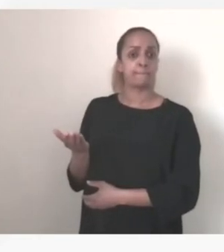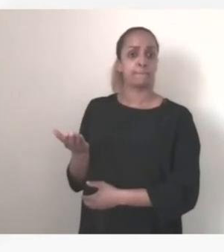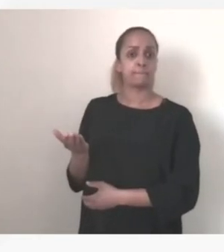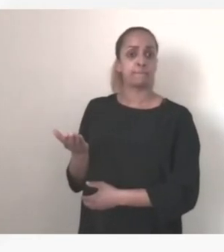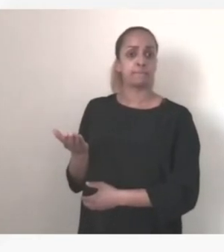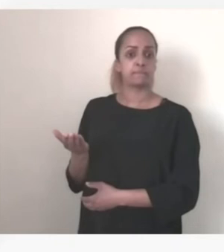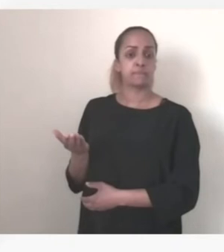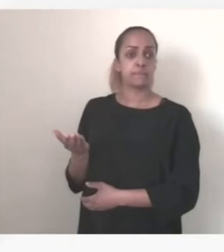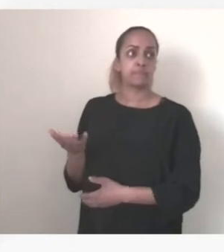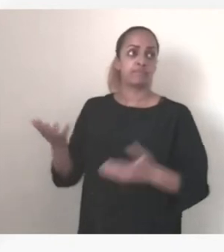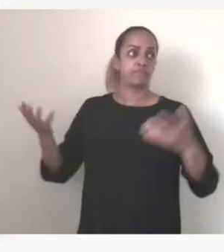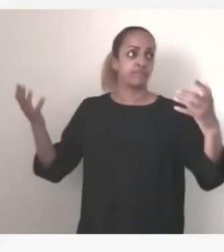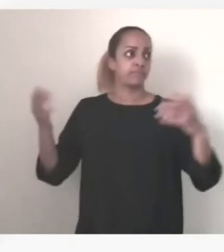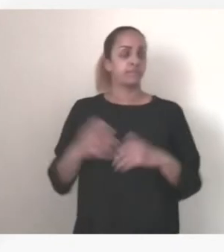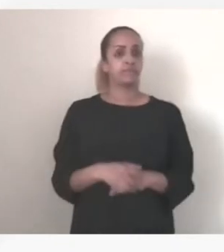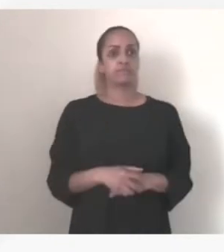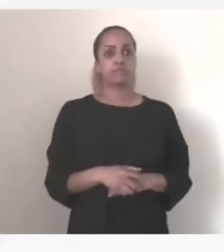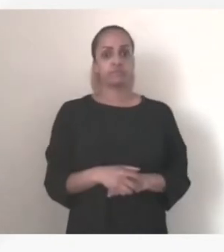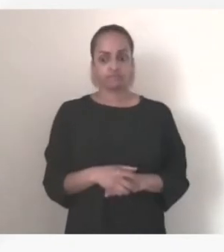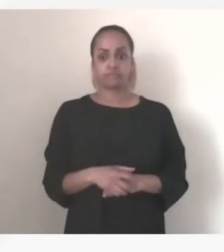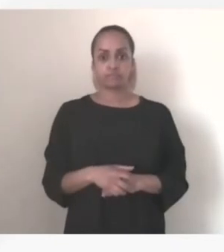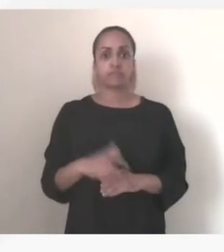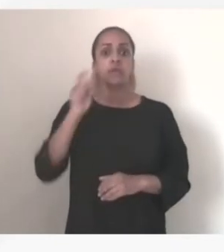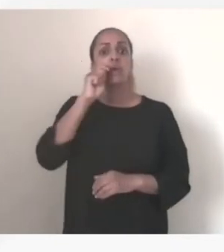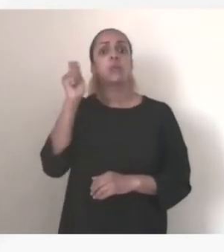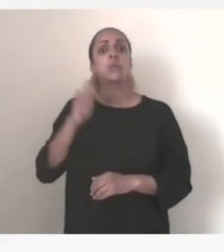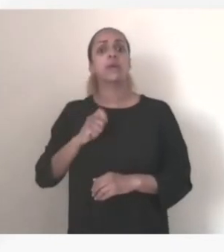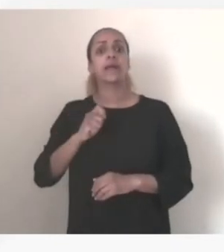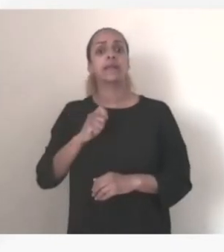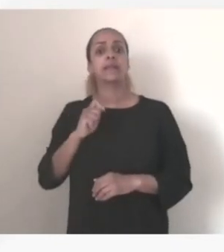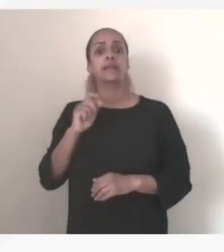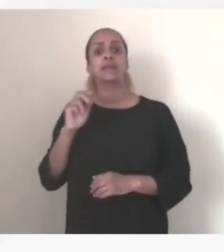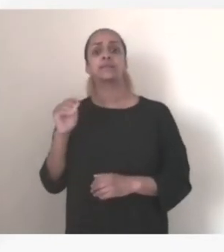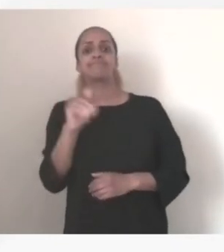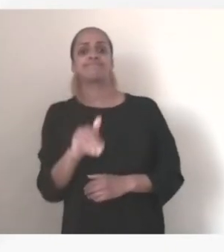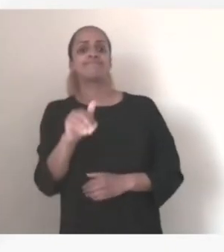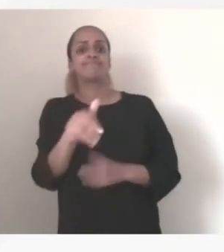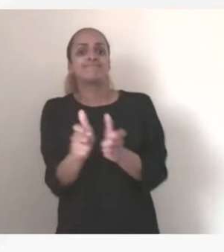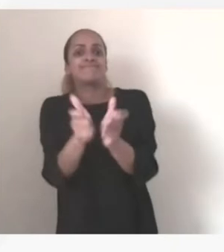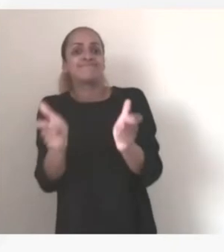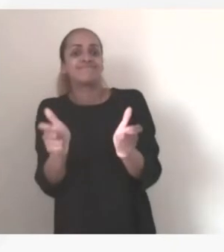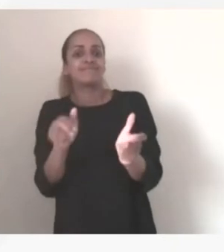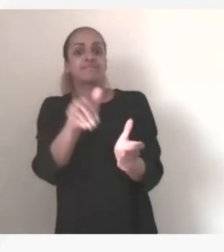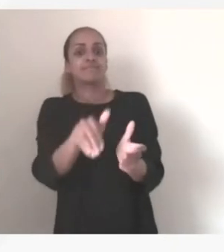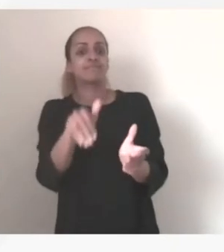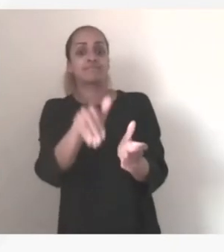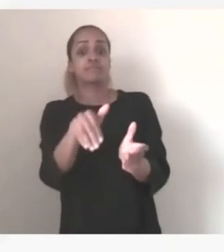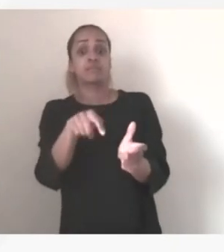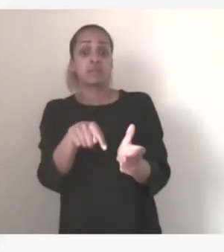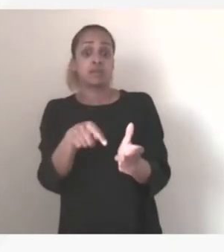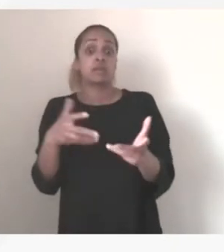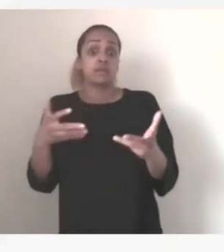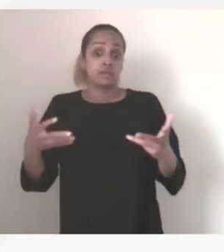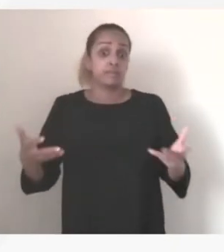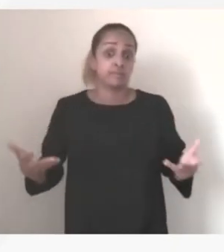et des fournisseurs auxquels les Ukrainiens sont obligés de s'adresser, que la question satellitaire, et je crois qu'en l'espèce,